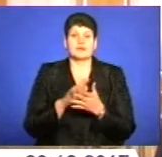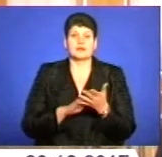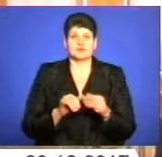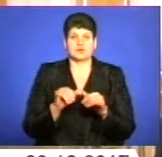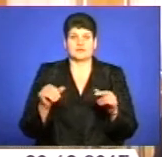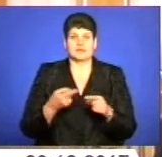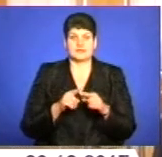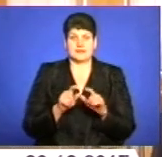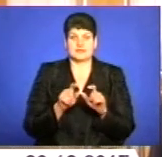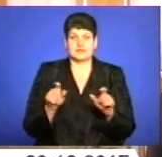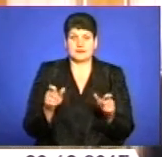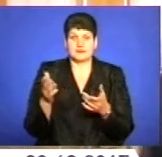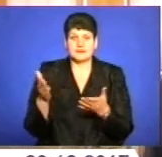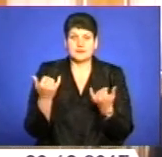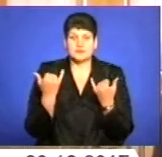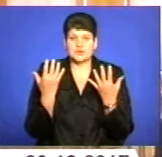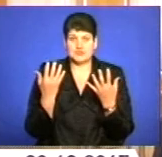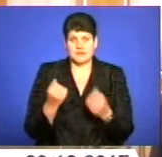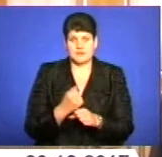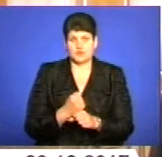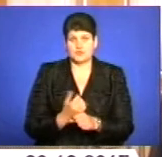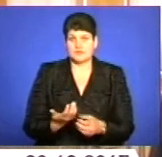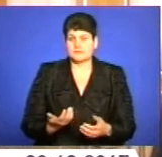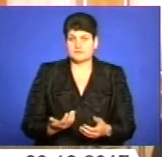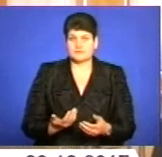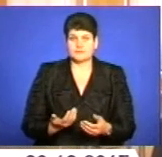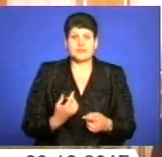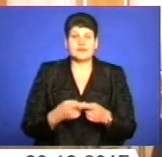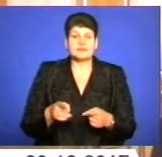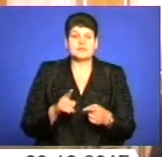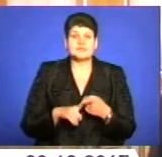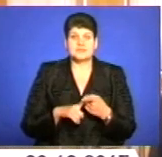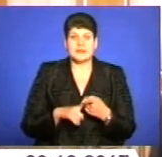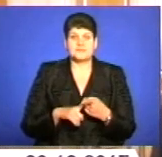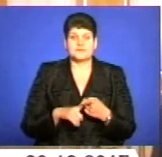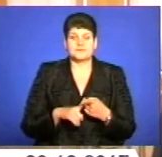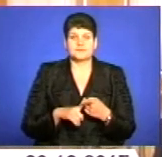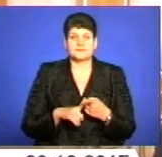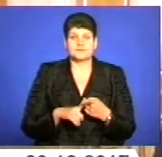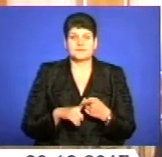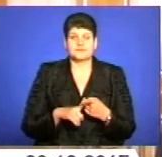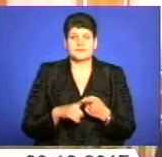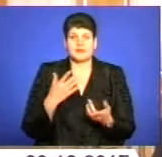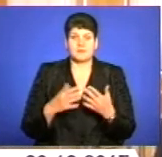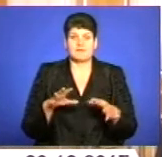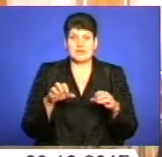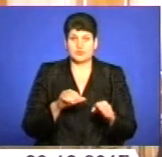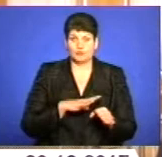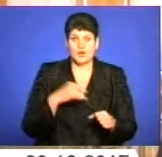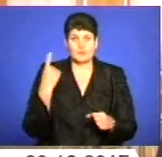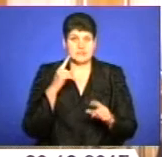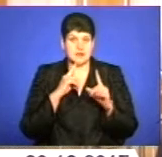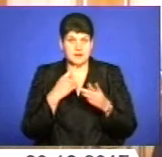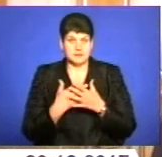цей заклад, який на сьогоднішній неї працює. Тобто, якби власником була, наприклад, обласна рада, чи